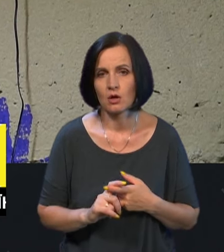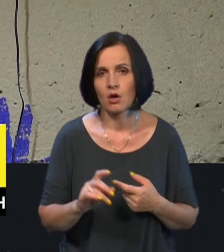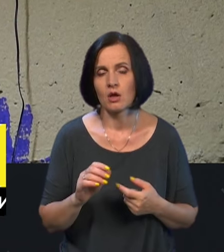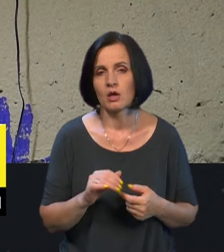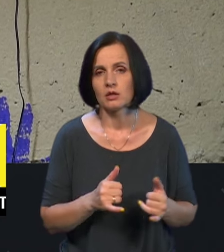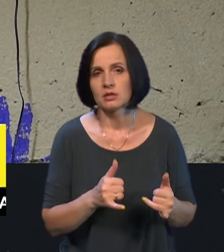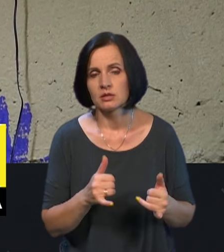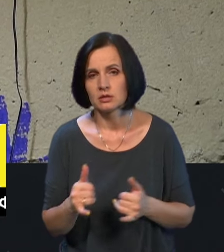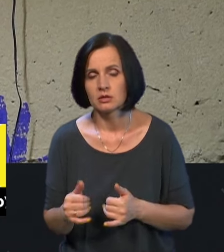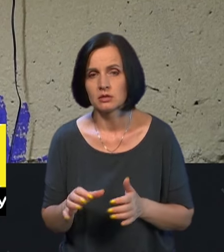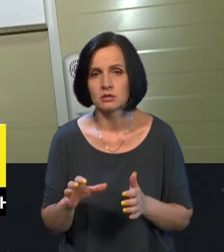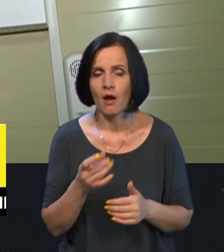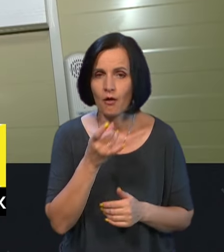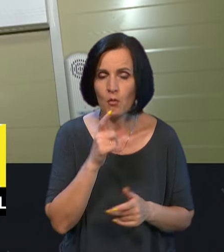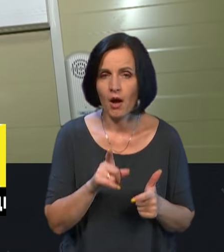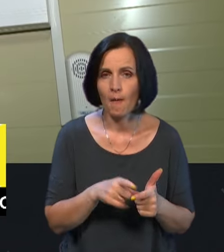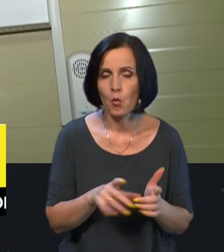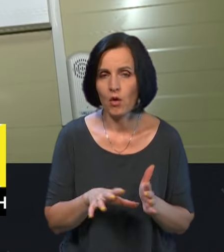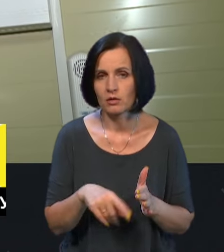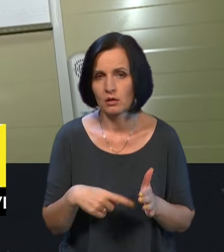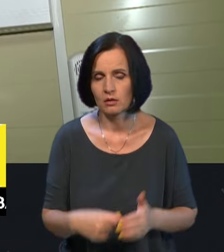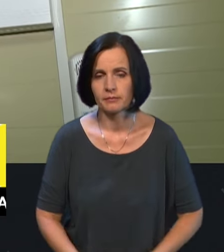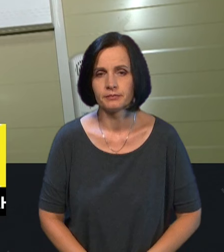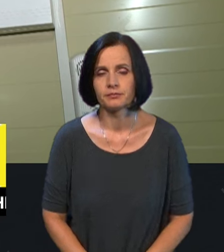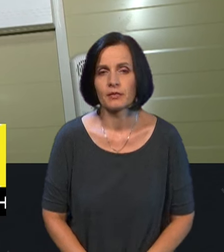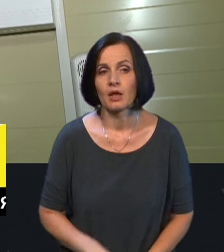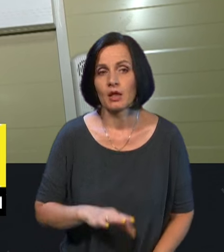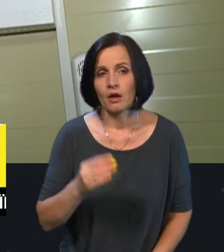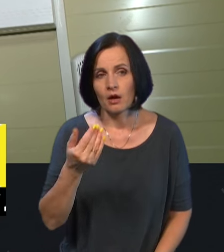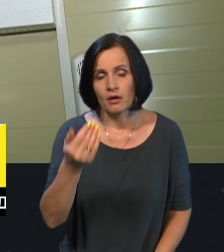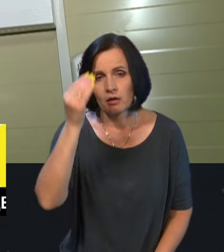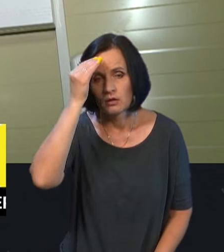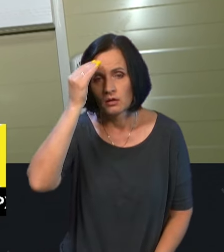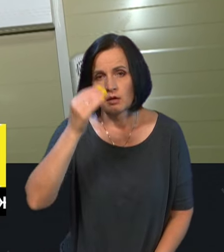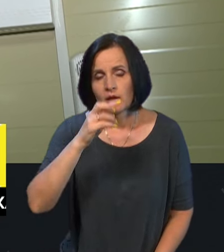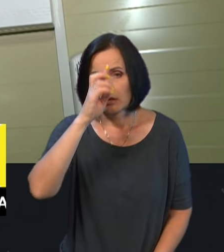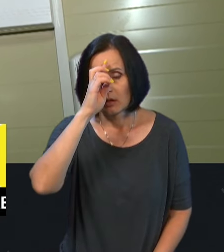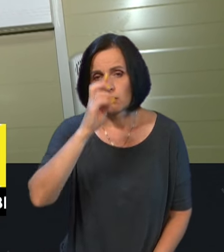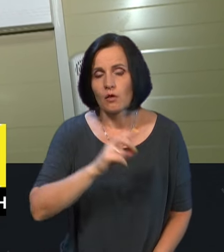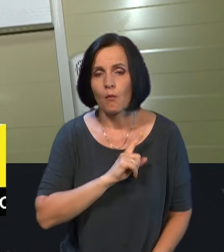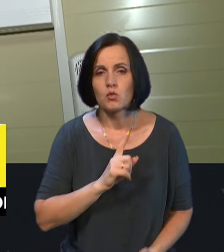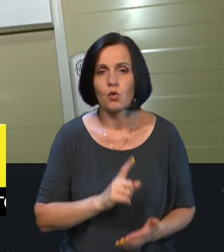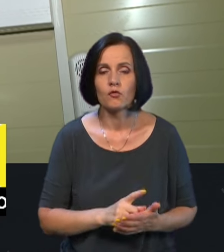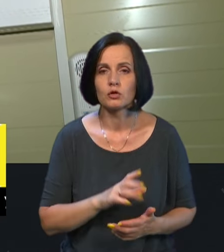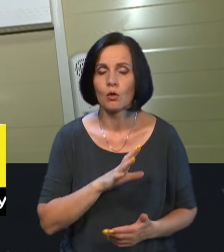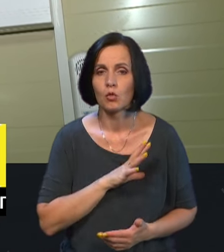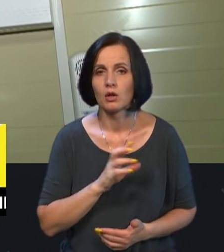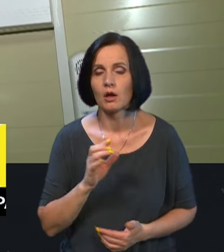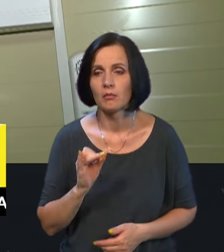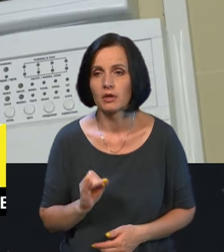його акумуляторами або генераторами. Пане Олександре, а як, на вашу думку, держава повинна була б і